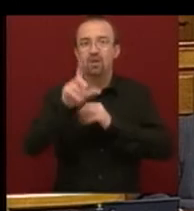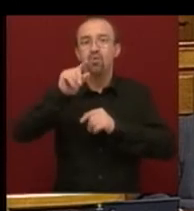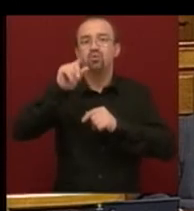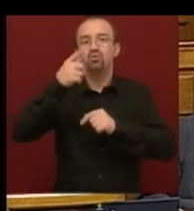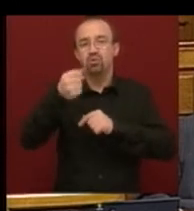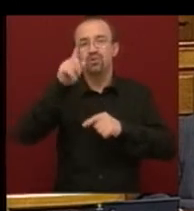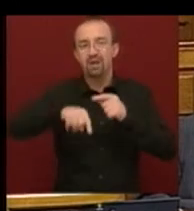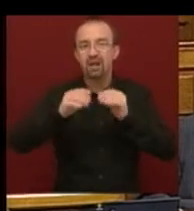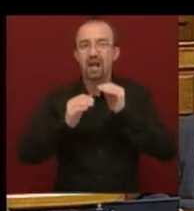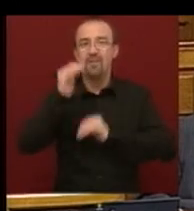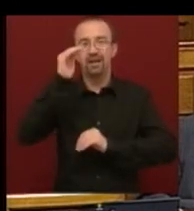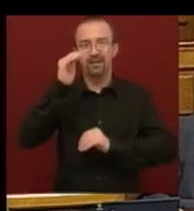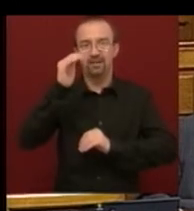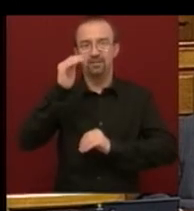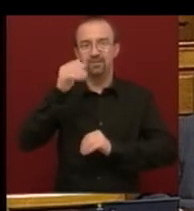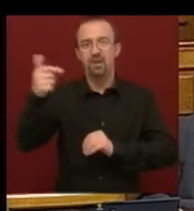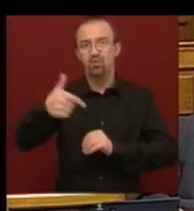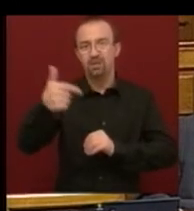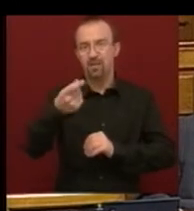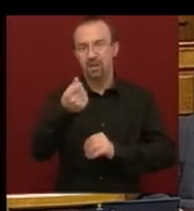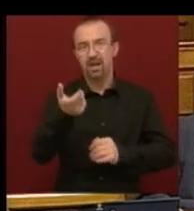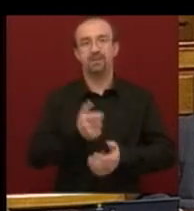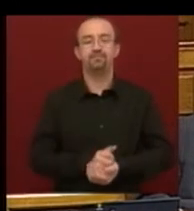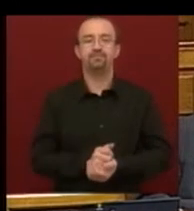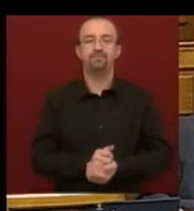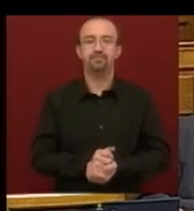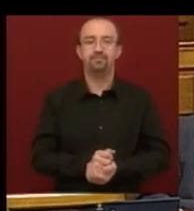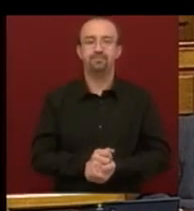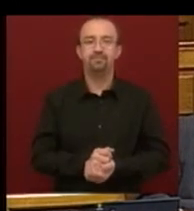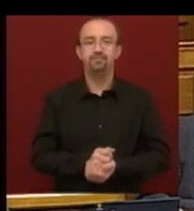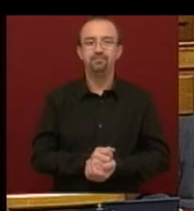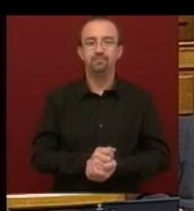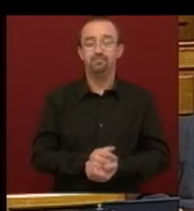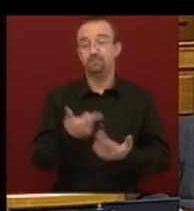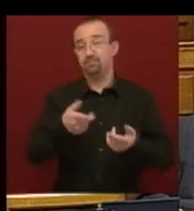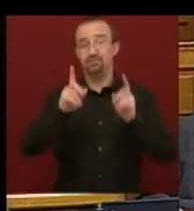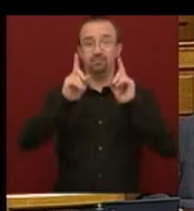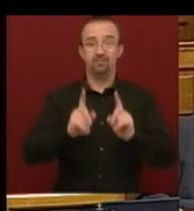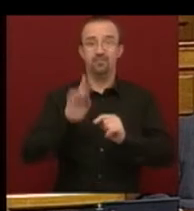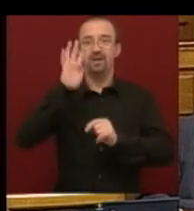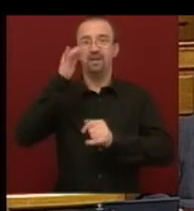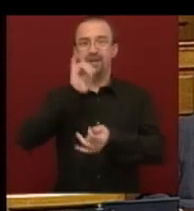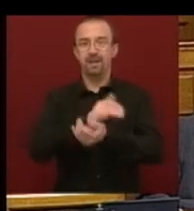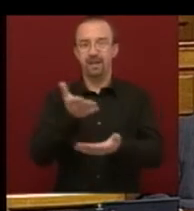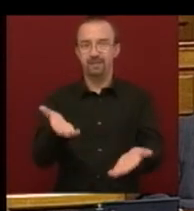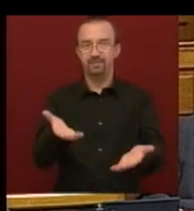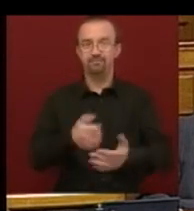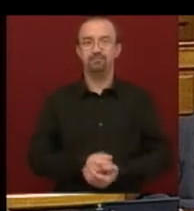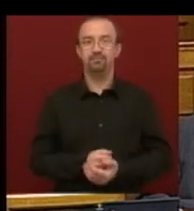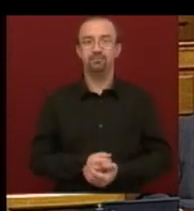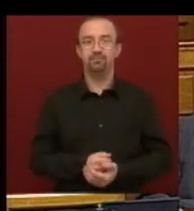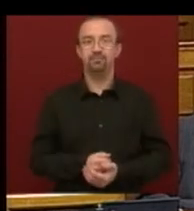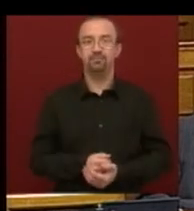forinttal növekednek legalább az üzemanyagok árai. Itt állunk most a negyedik héten megfürödve